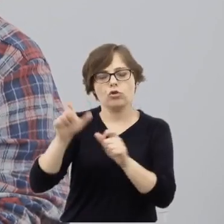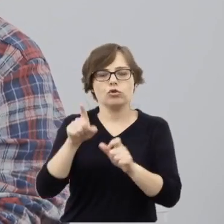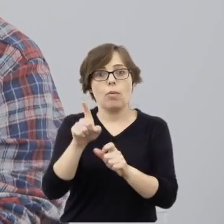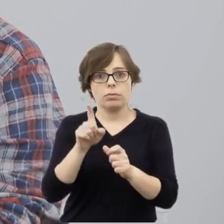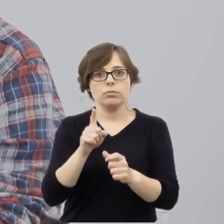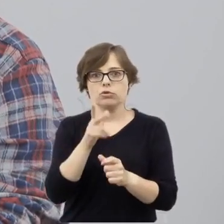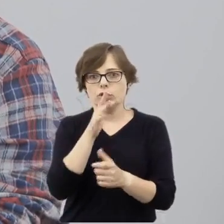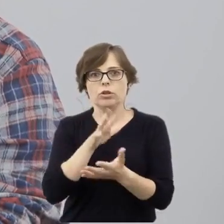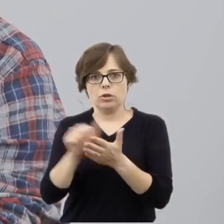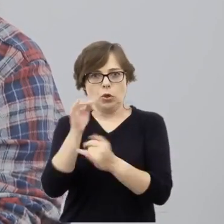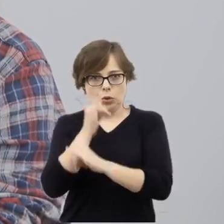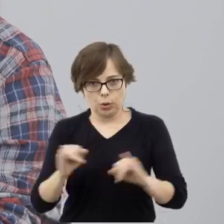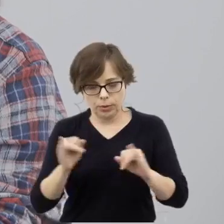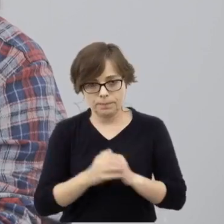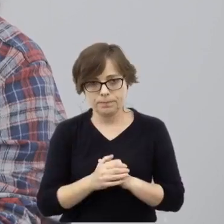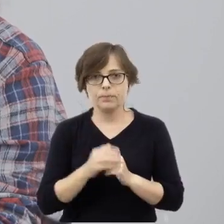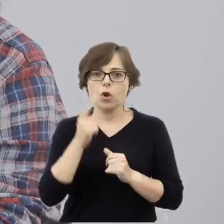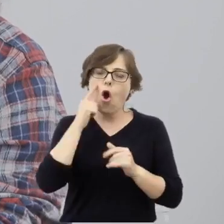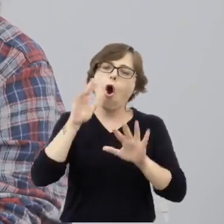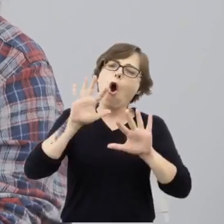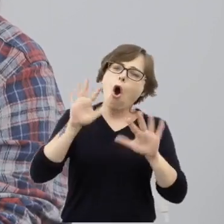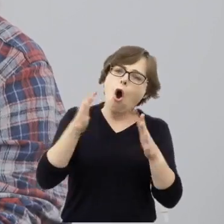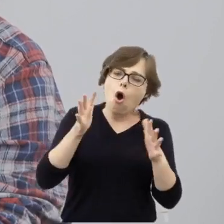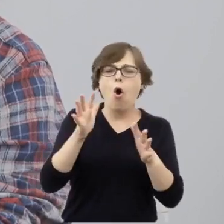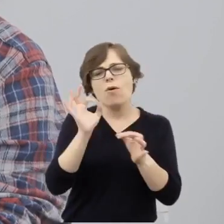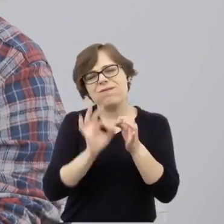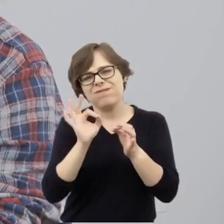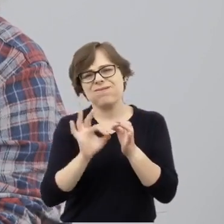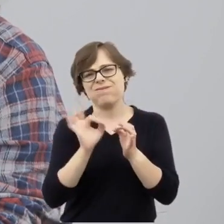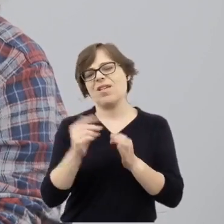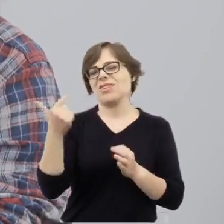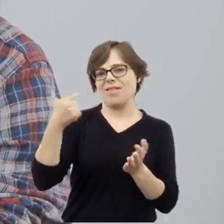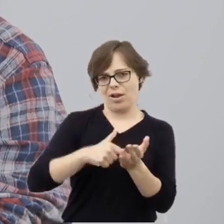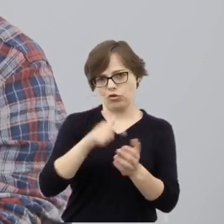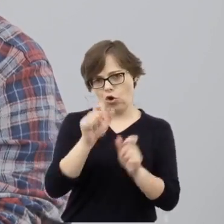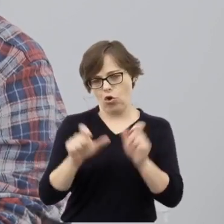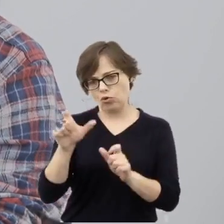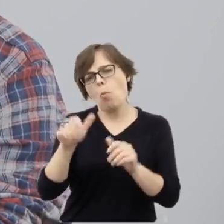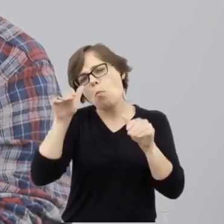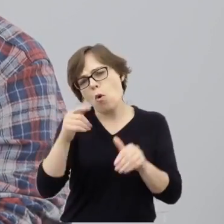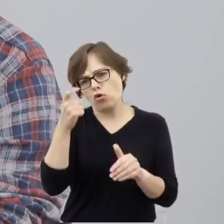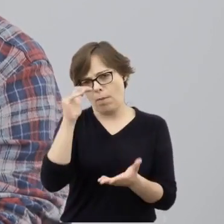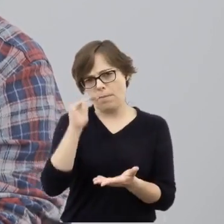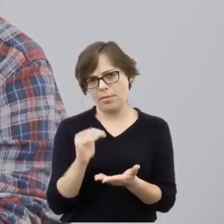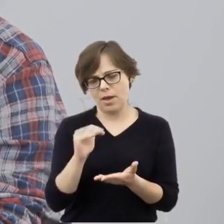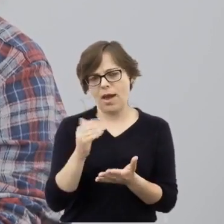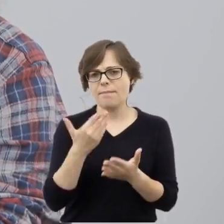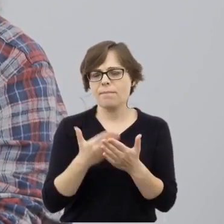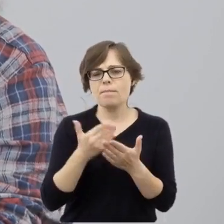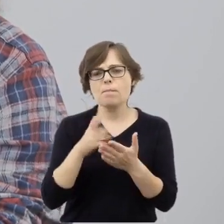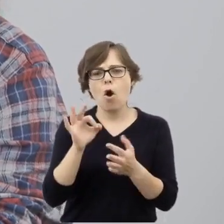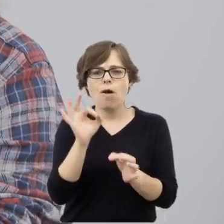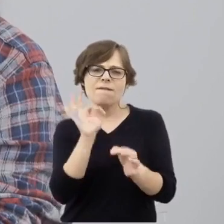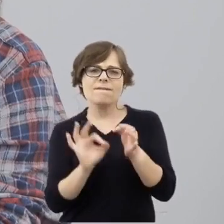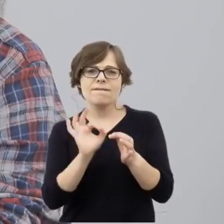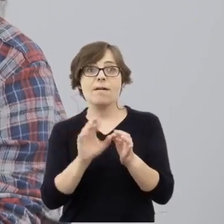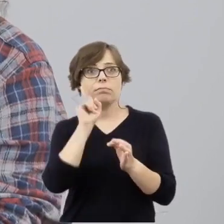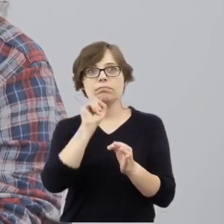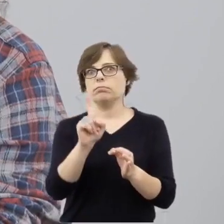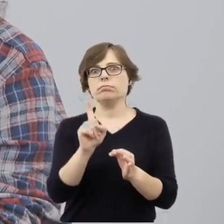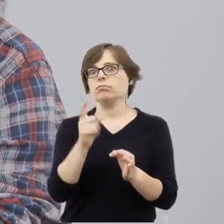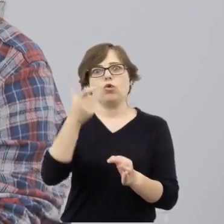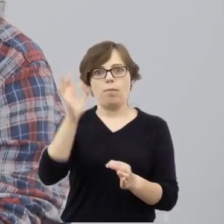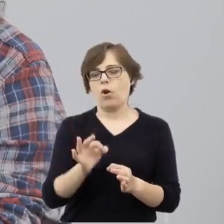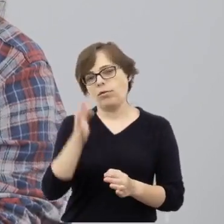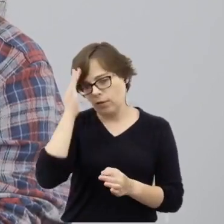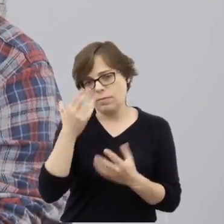I szacunkowo jest to około 2 tysięcy osób, być może troszkę mniej niż 2 tysiące, bo te szacunki też nie są idealne, nie podają